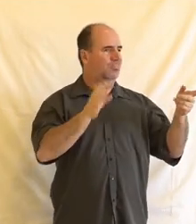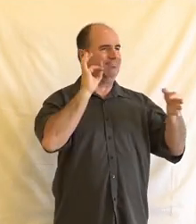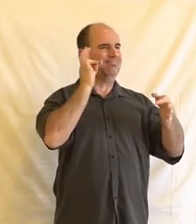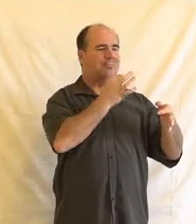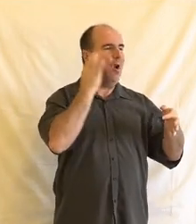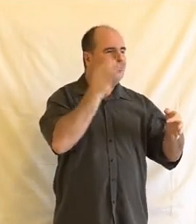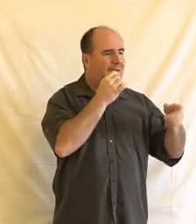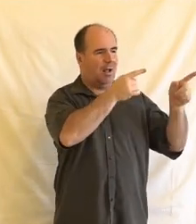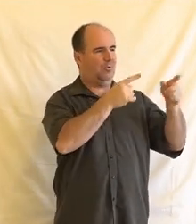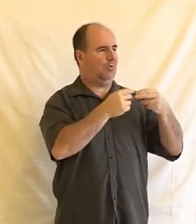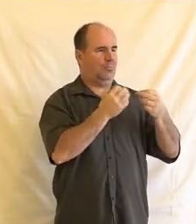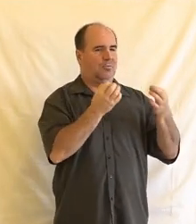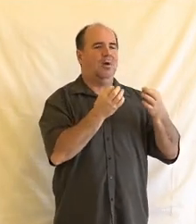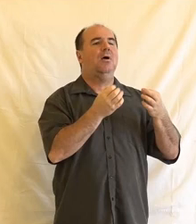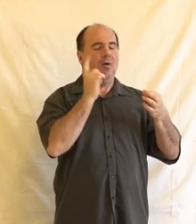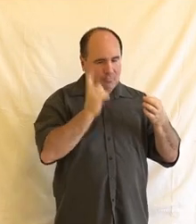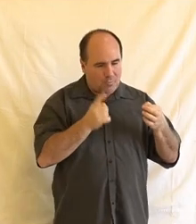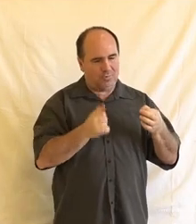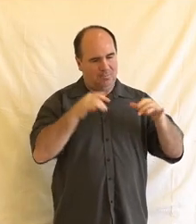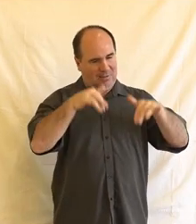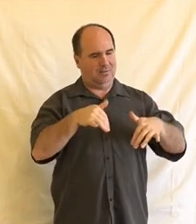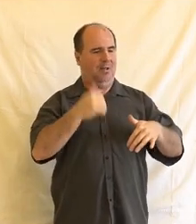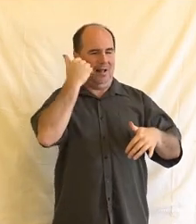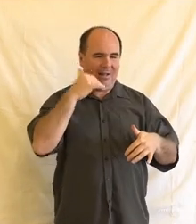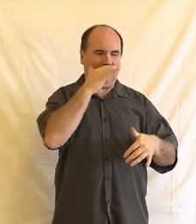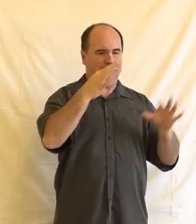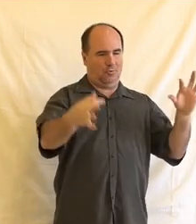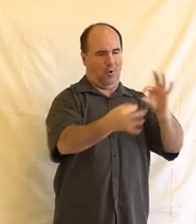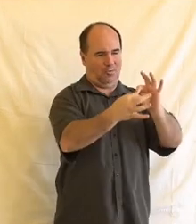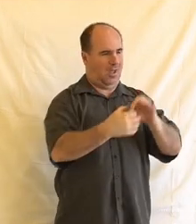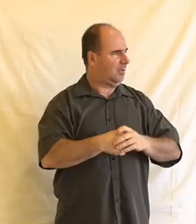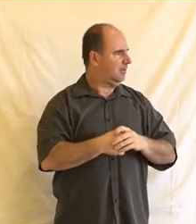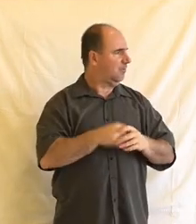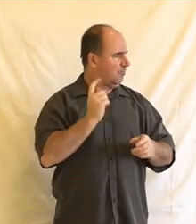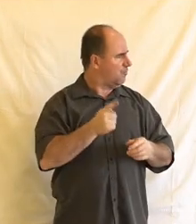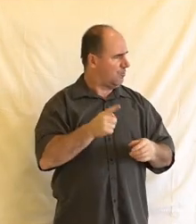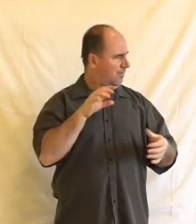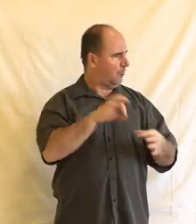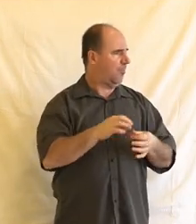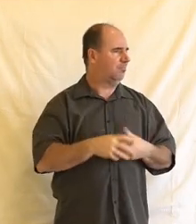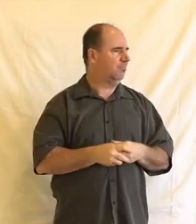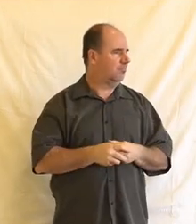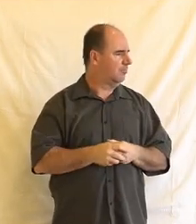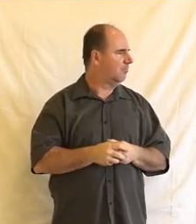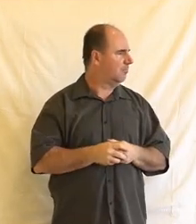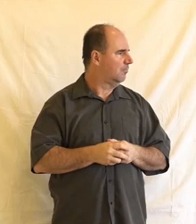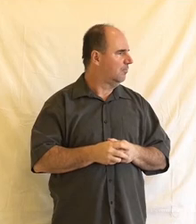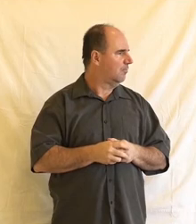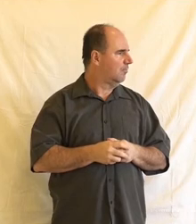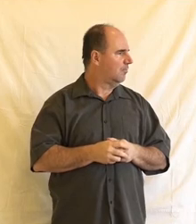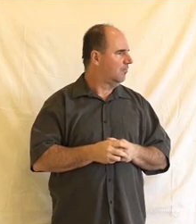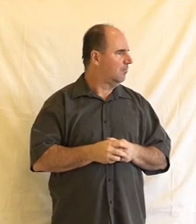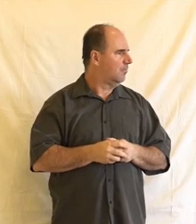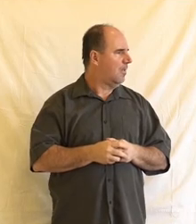musí být možnost nějakého opravdu lidského právě jako kontaktu prostě aspoň v nějakém posledním kroku nebo tak se o tom aspoň zatím uvažuje